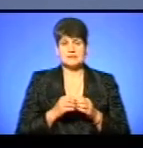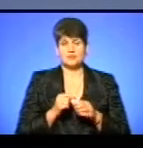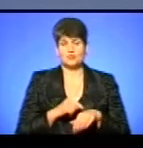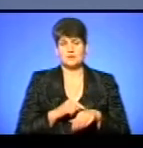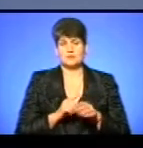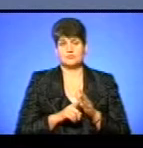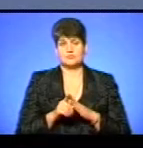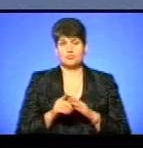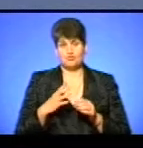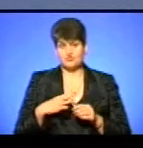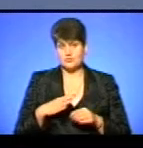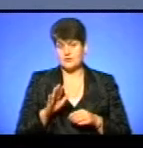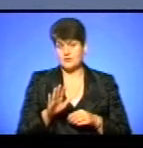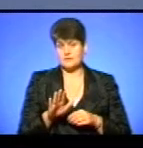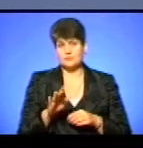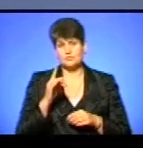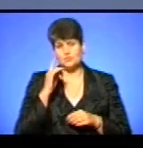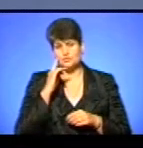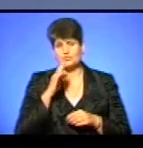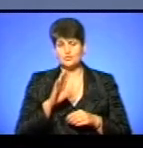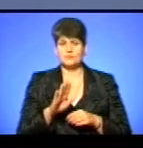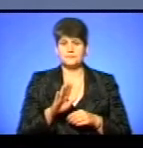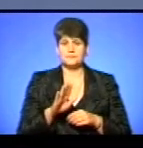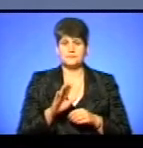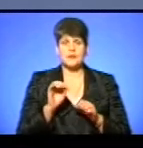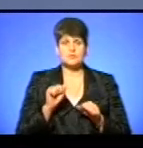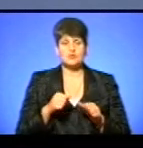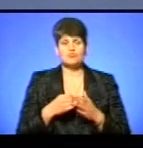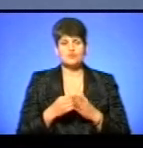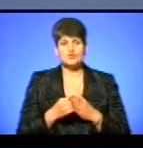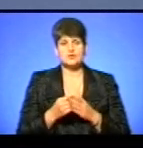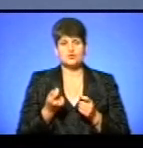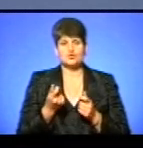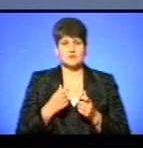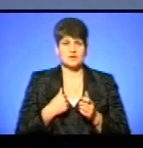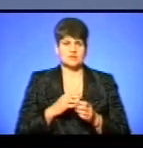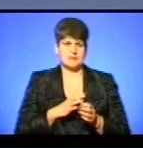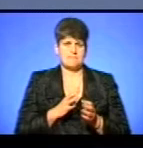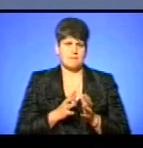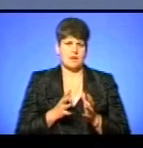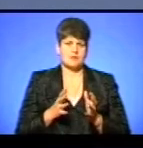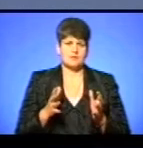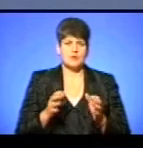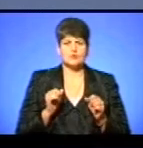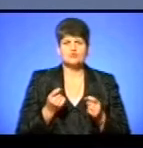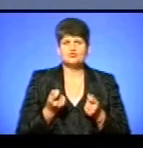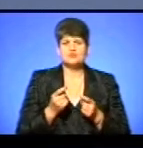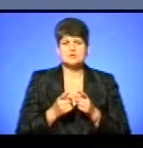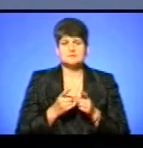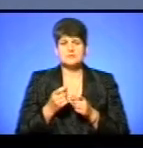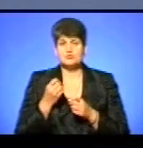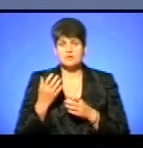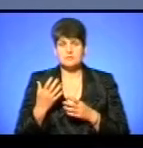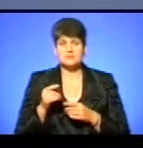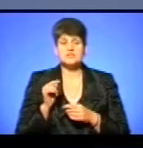їздять. Почекайте, подумаємо, може бюджет трошка наш збагатіє, можливо щось зміниться позитивно.